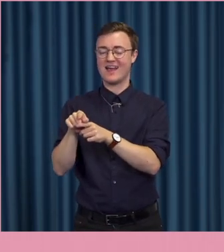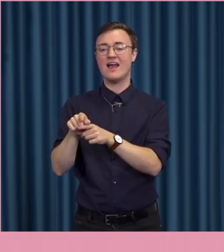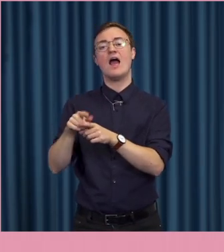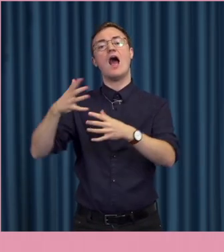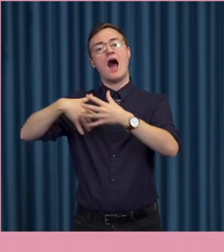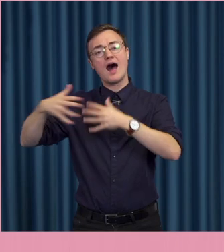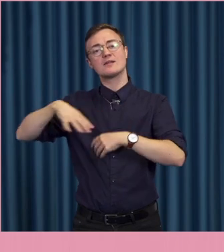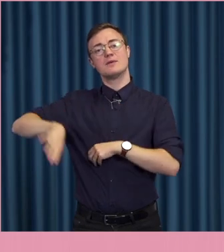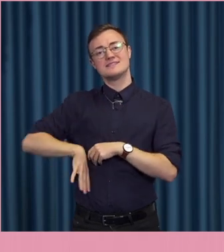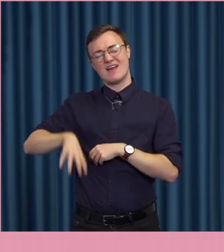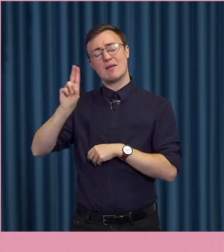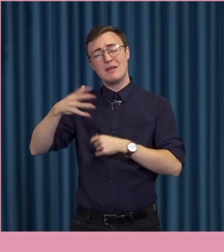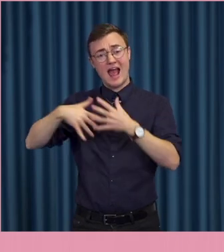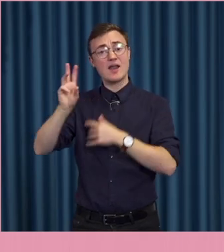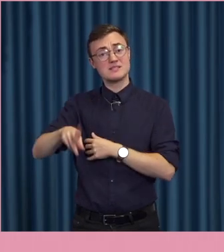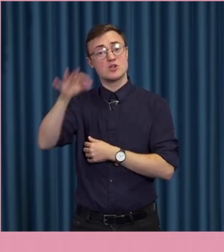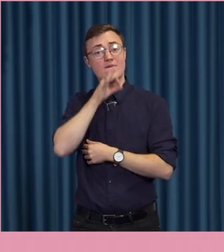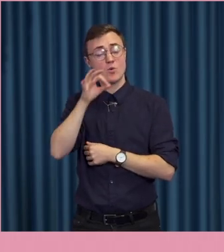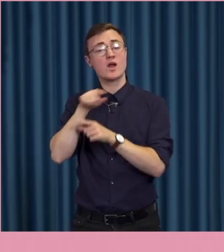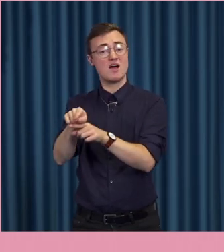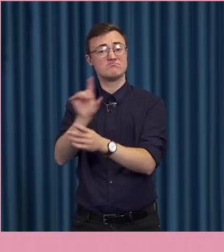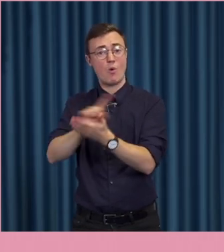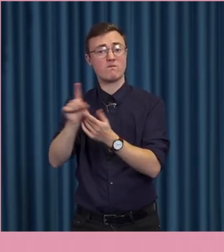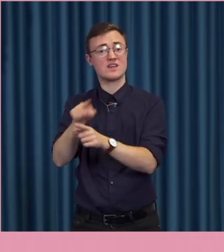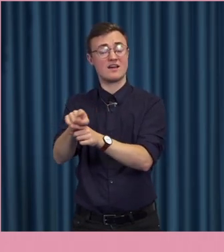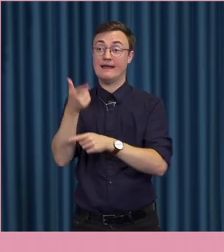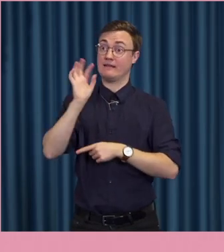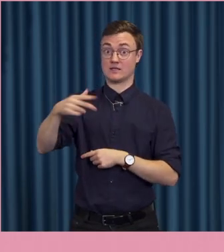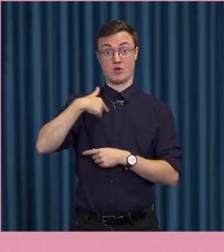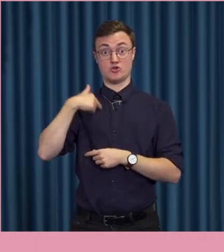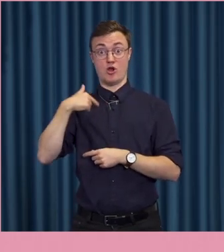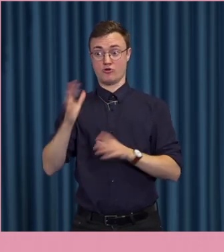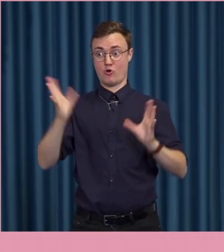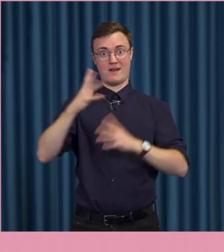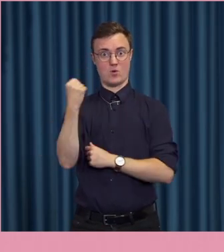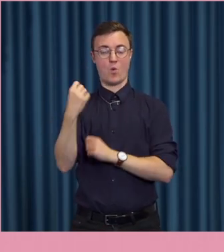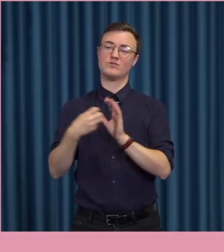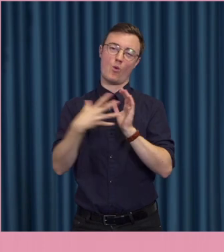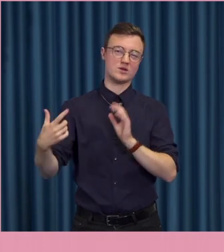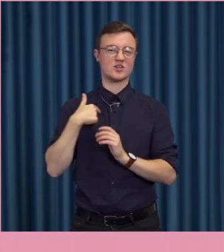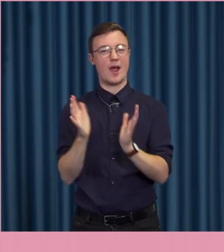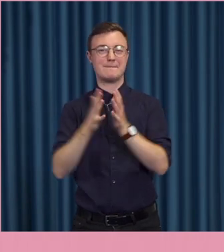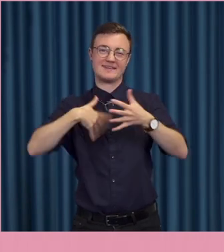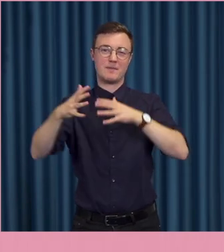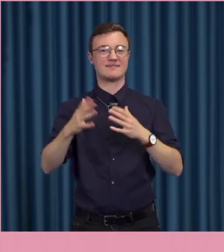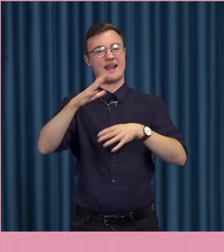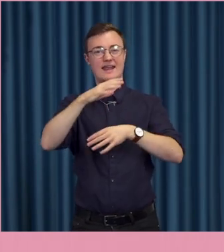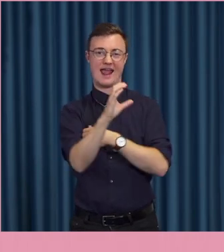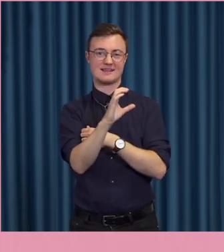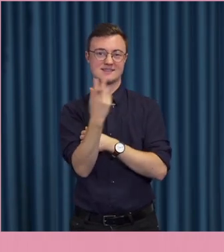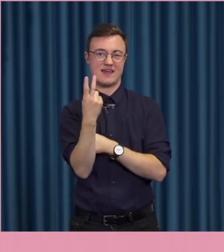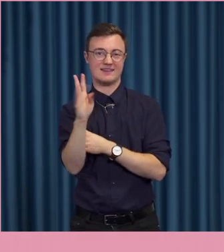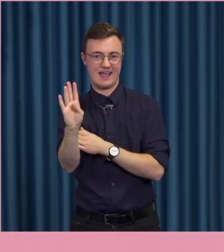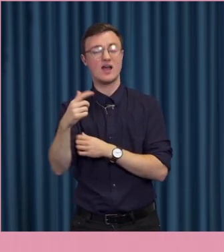Att arbetsgivare, alltså det är en arbetsmiljöfråga för många. Så om jag blir hotad på grund av att jag är medarbetare i Svenska Dagbladet, då tycker jag ju